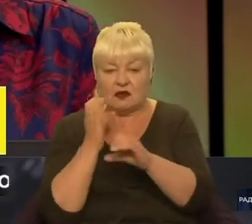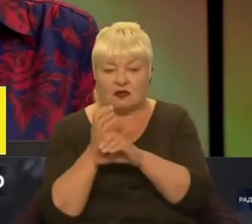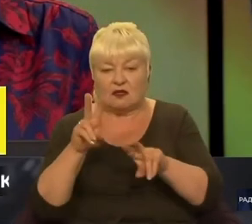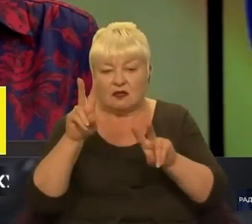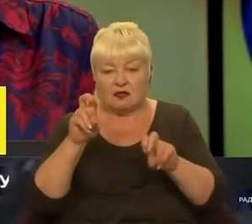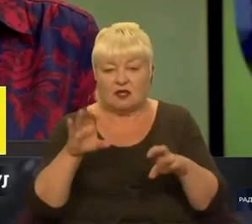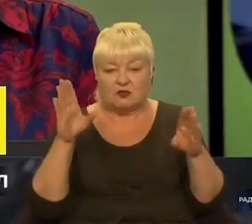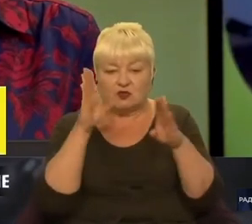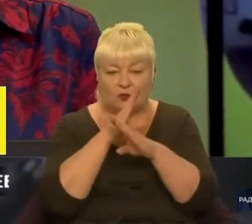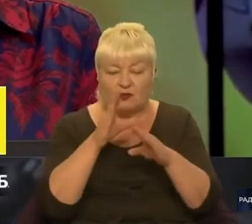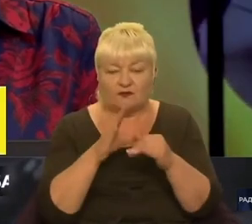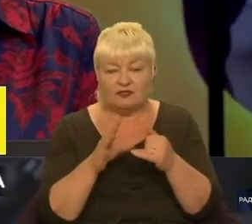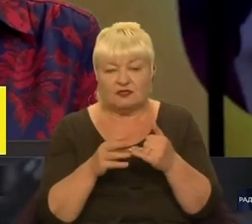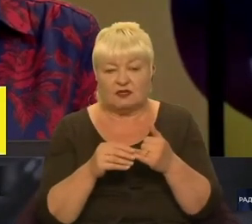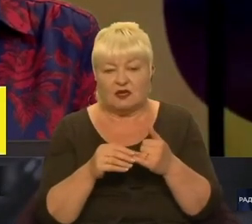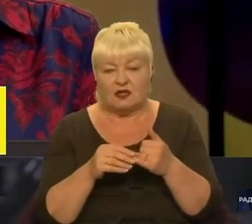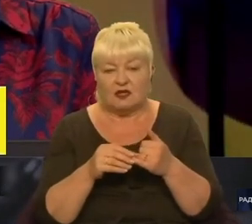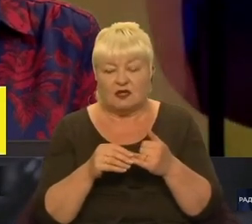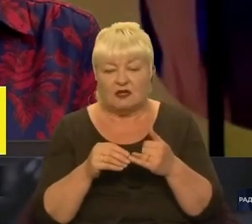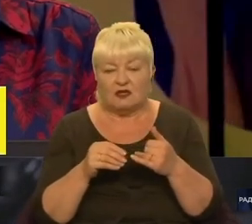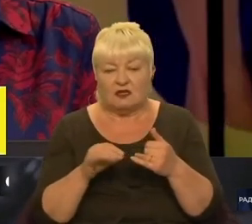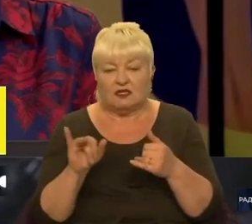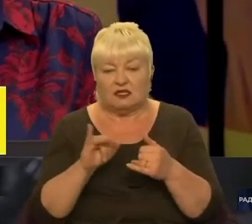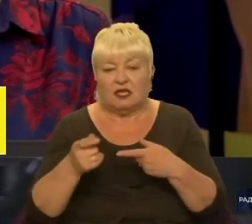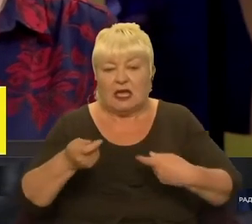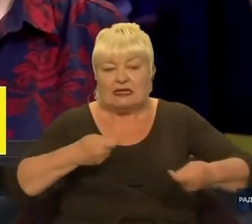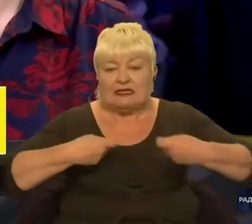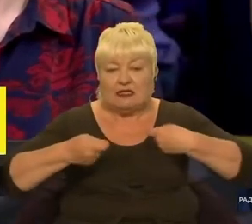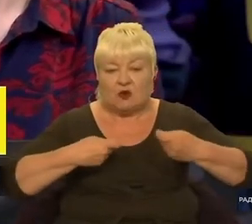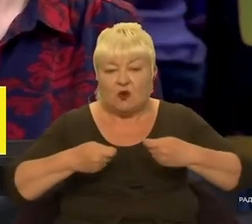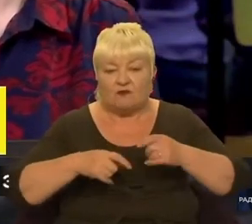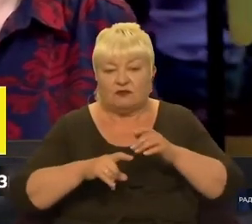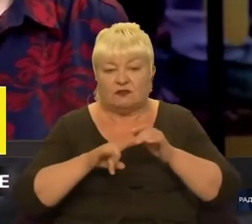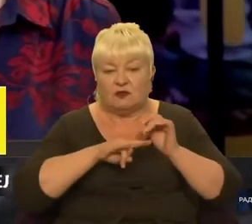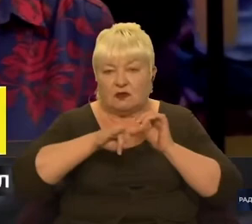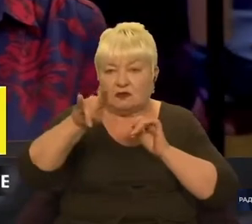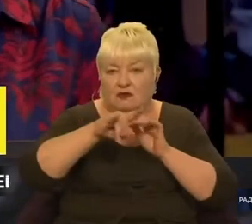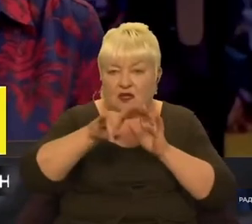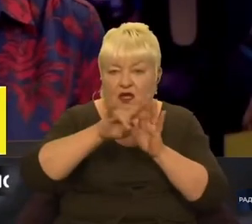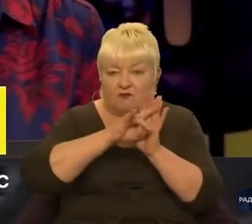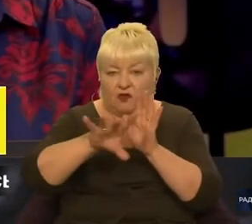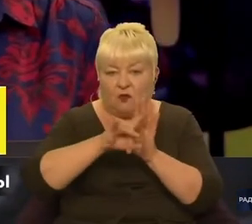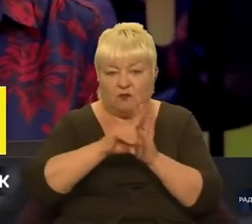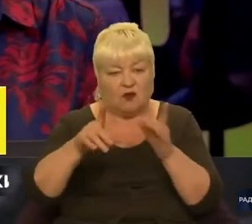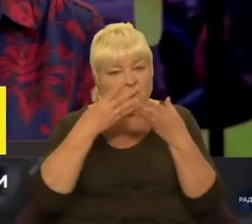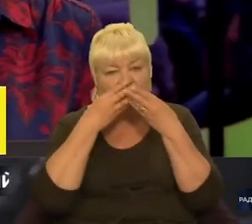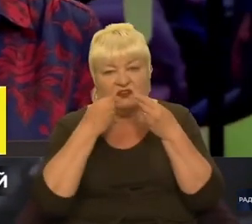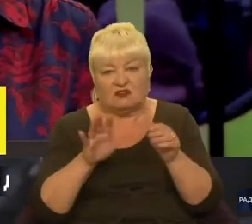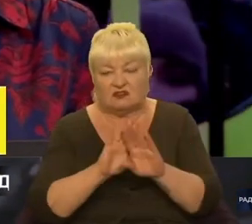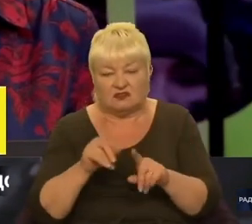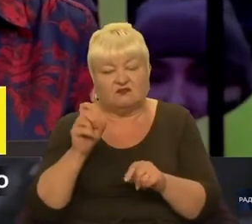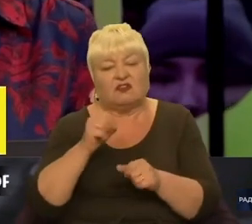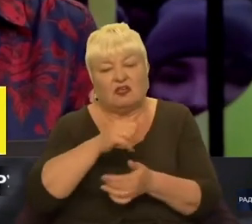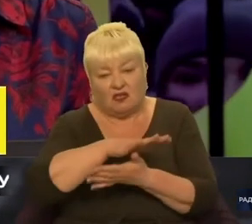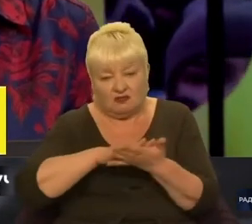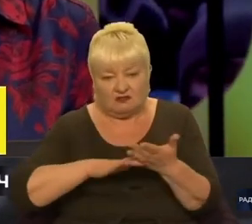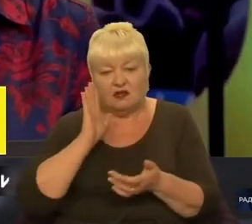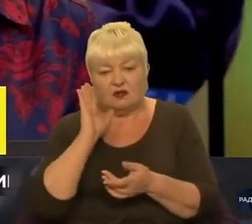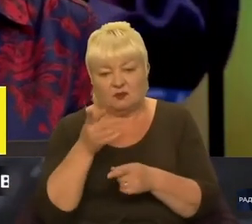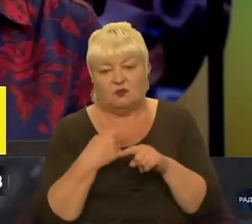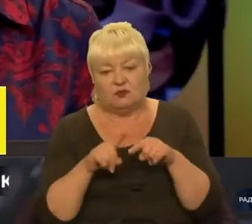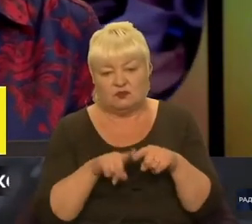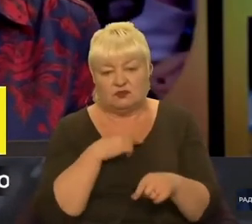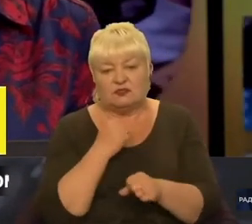повітря поверхня. Ну, а також керовані авіабомби. Вони нікуди не зникли. Вони будуть і надалі це робити. Те, що вони там